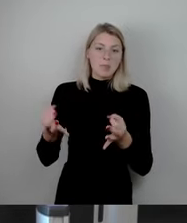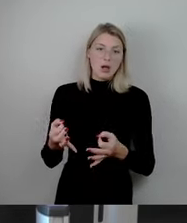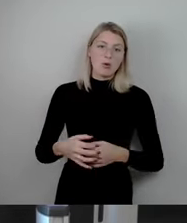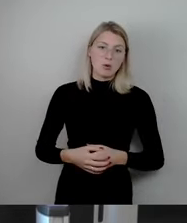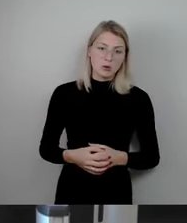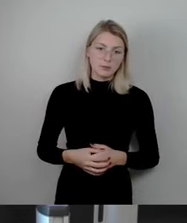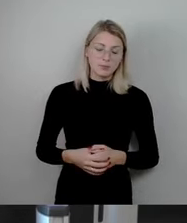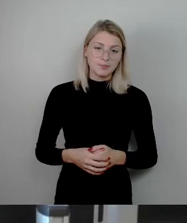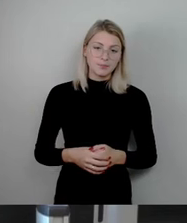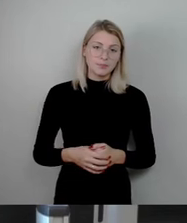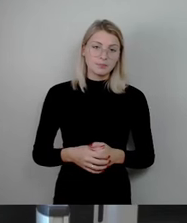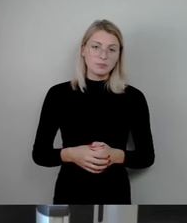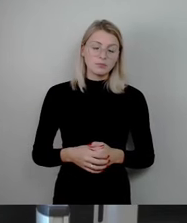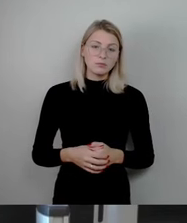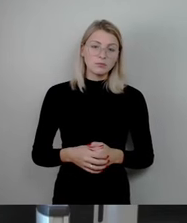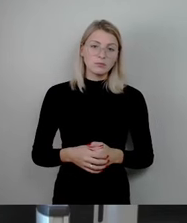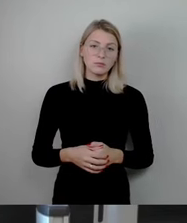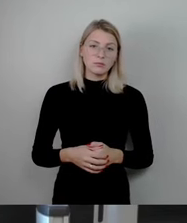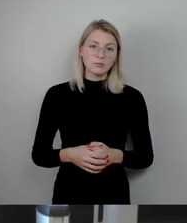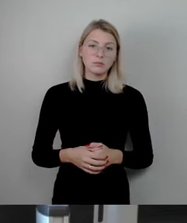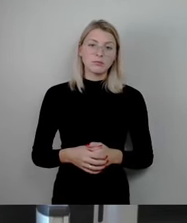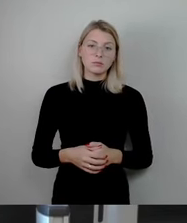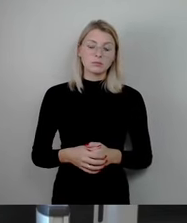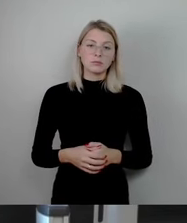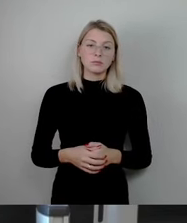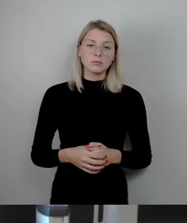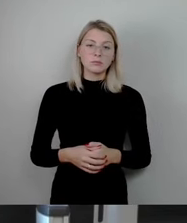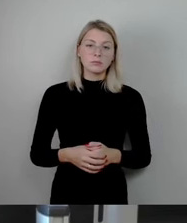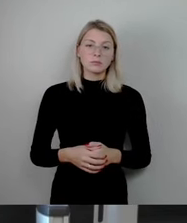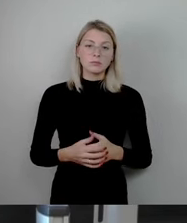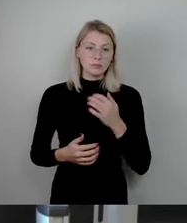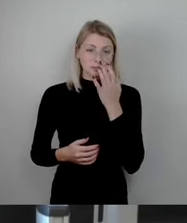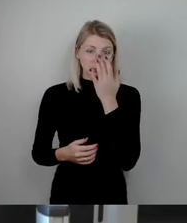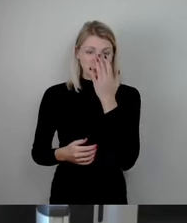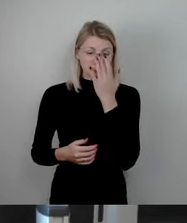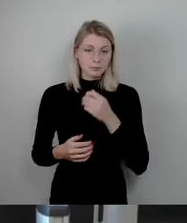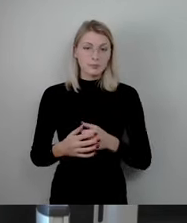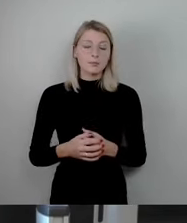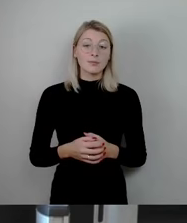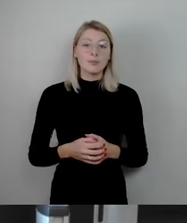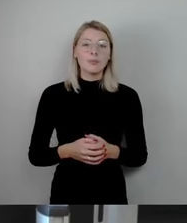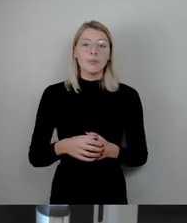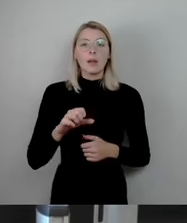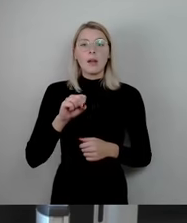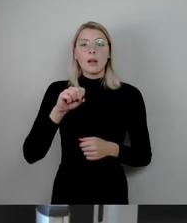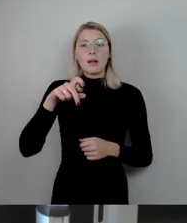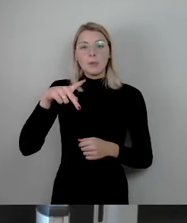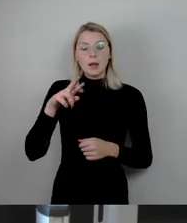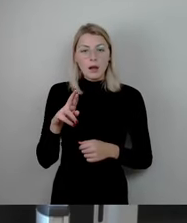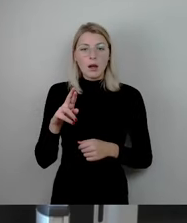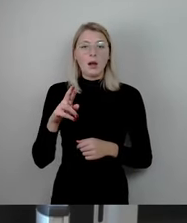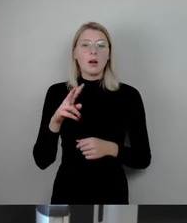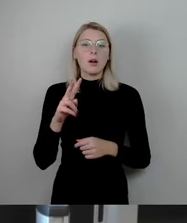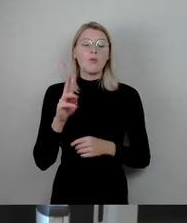durchbringen. Das SBA-Votum der Altstadt liefert da glaube ich noch mal einige sehr, sehr